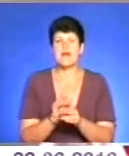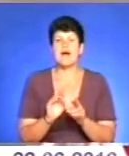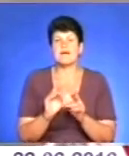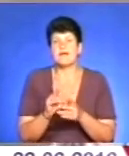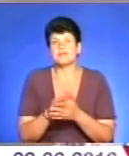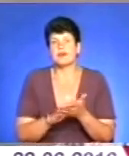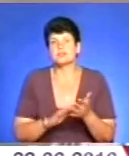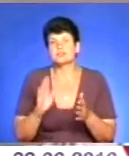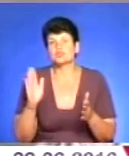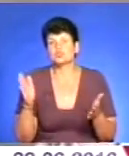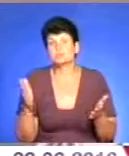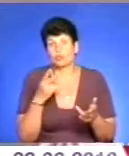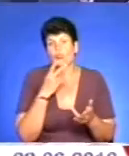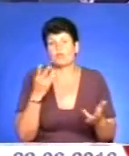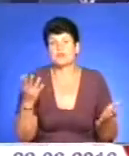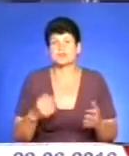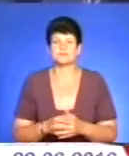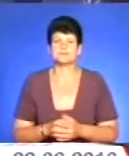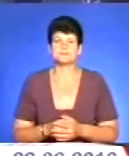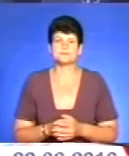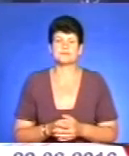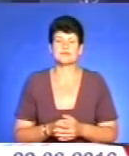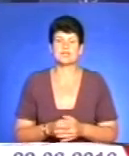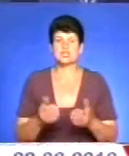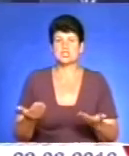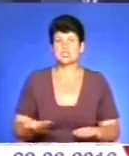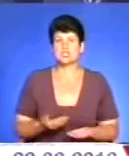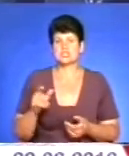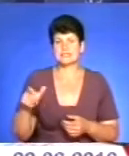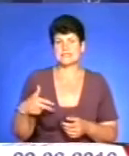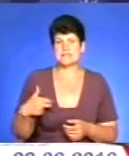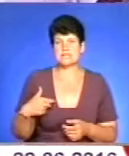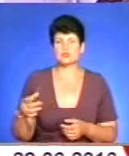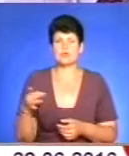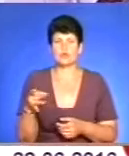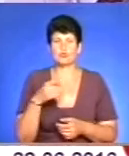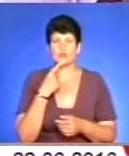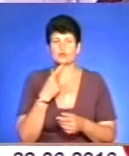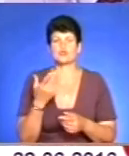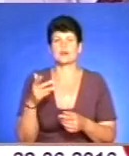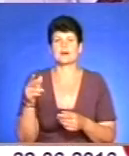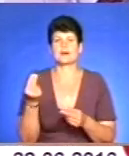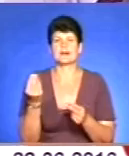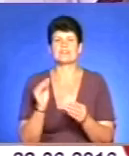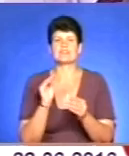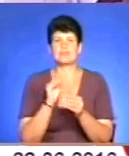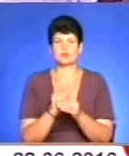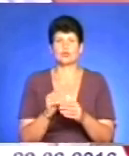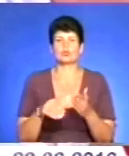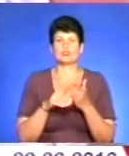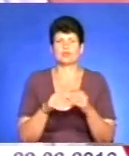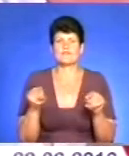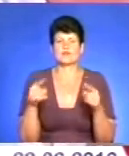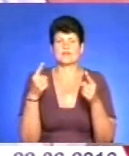далі буде, то побачимо. Жителі Заліщицького району сподіваються, що інвестори допоможуть відновити Червоногородський замок.